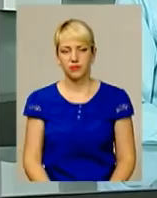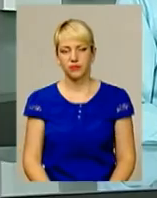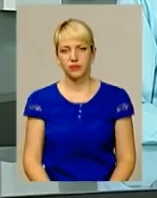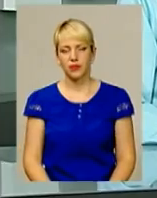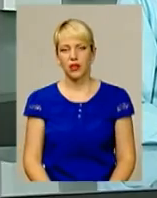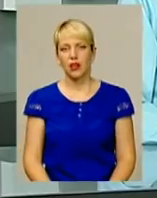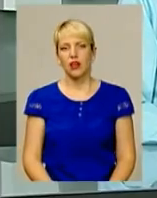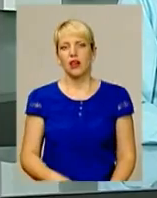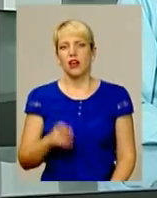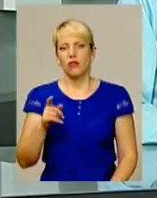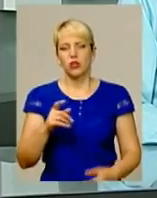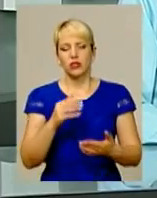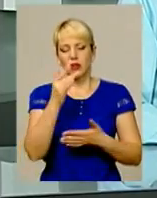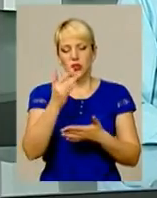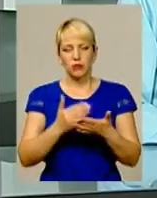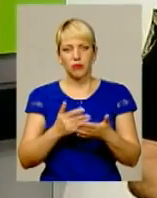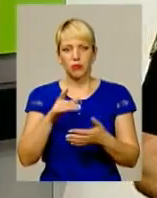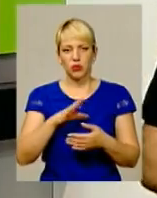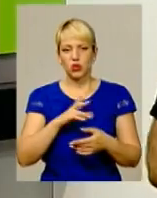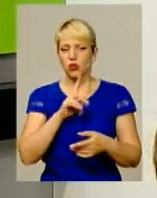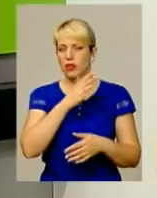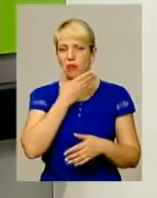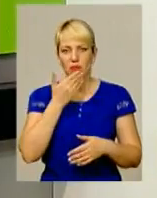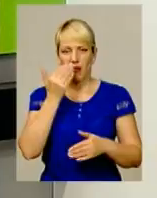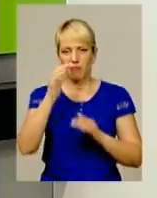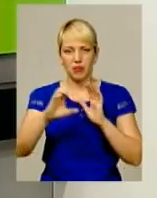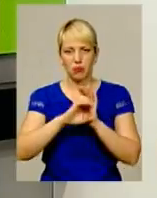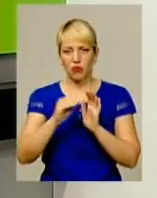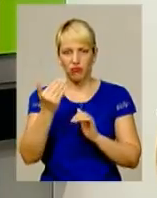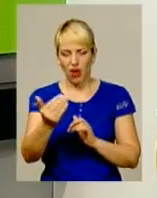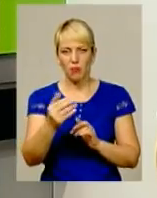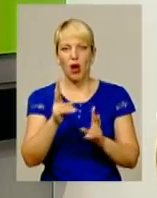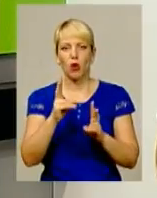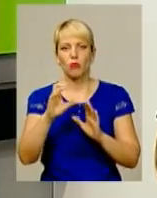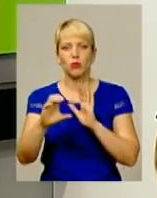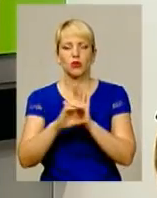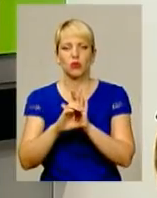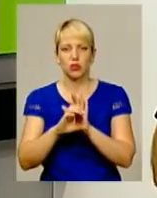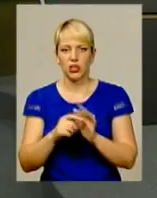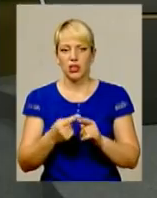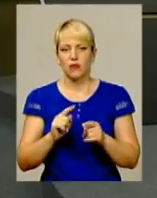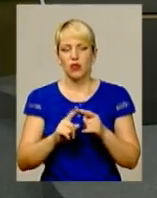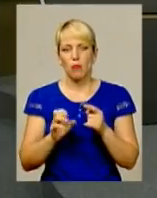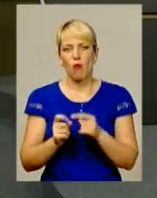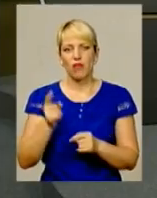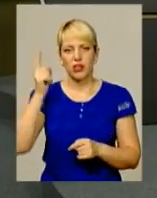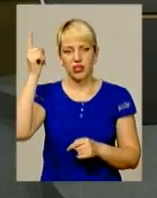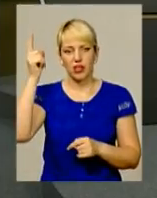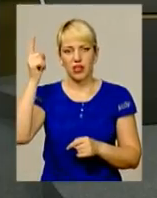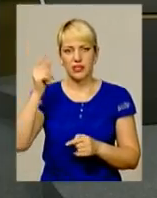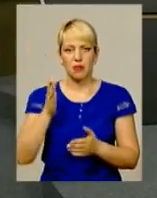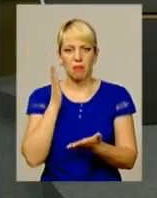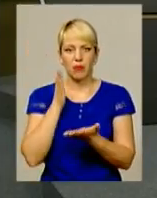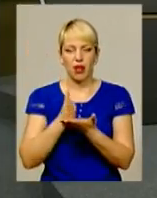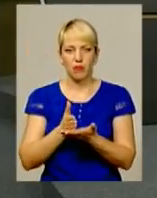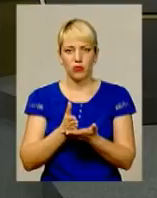які ви перерахували, які не підпорядковуються вам, кому вони підпорядковуються? Вони підпорядковуються по вертикалі, зразу напряму